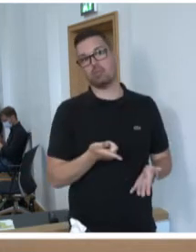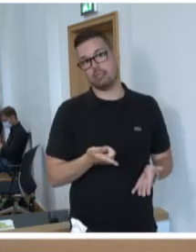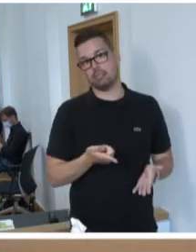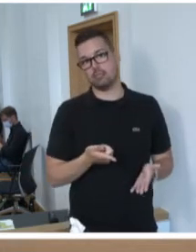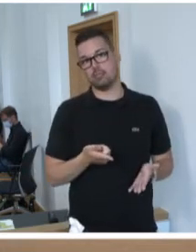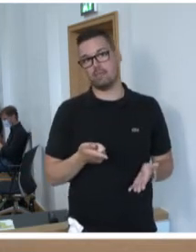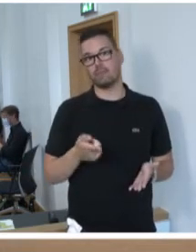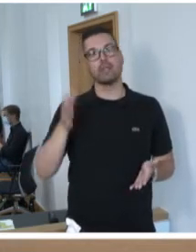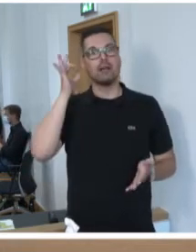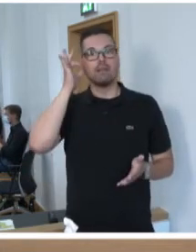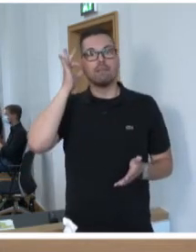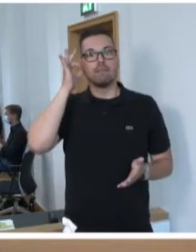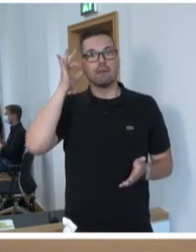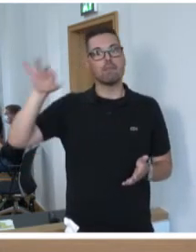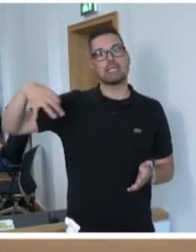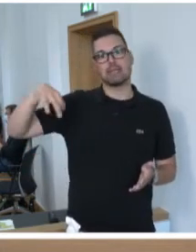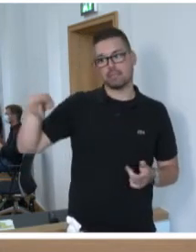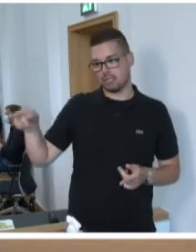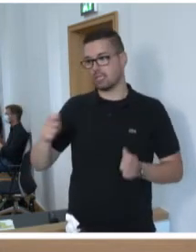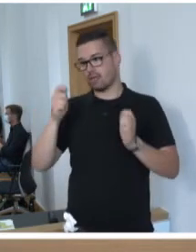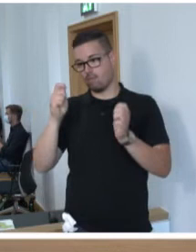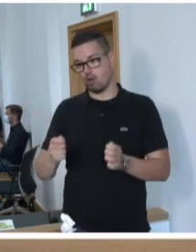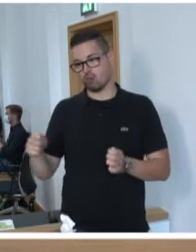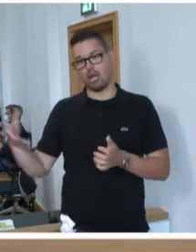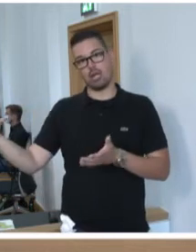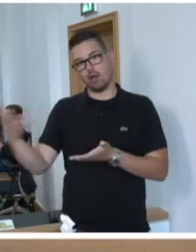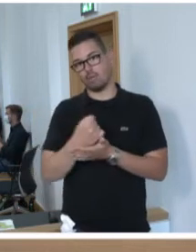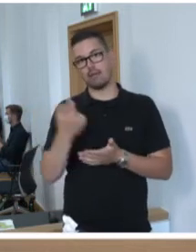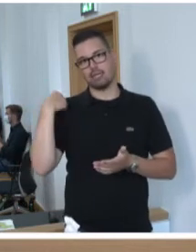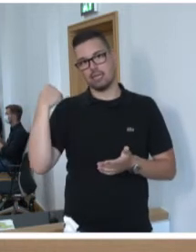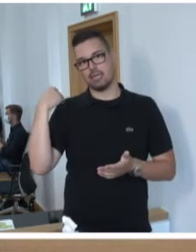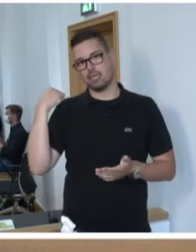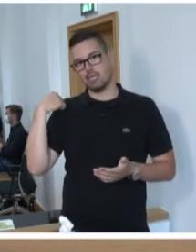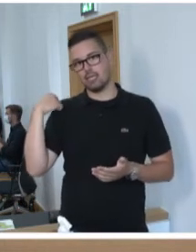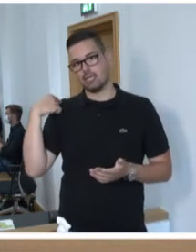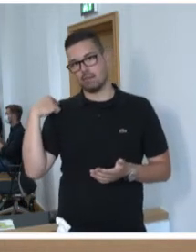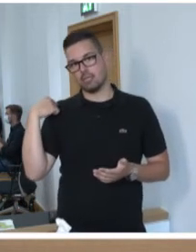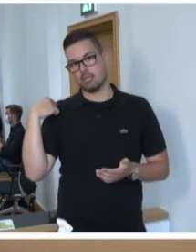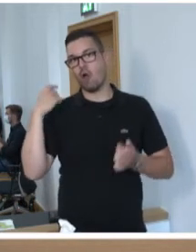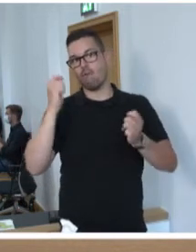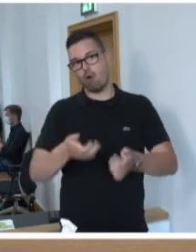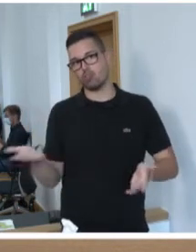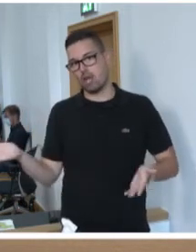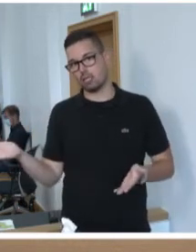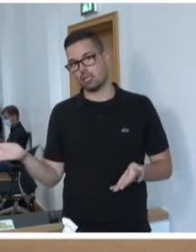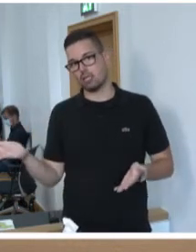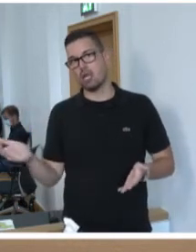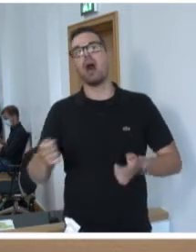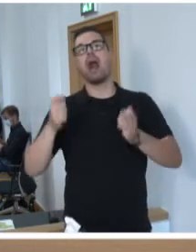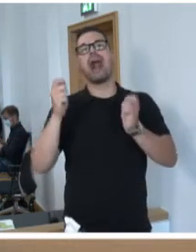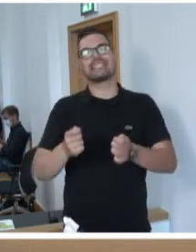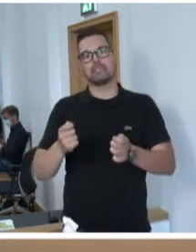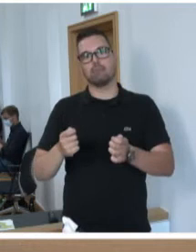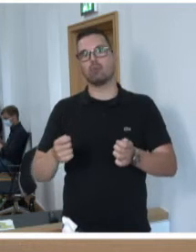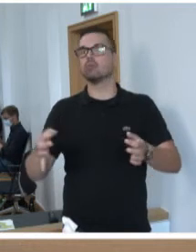Ministerpräsidentin, greife ich einen Vorschlag auf, den Sie eben in Ihrer Regierungserklärung unterbreitet haben. Ich greife ein Angebot auf